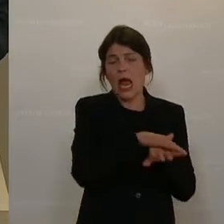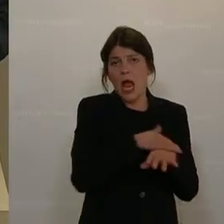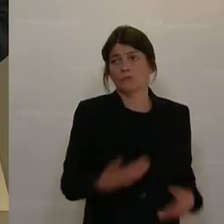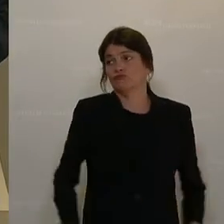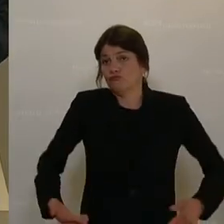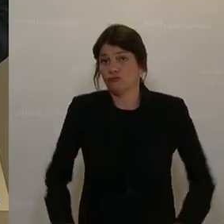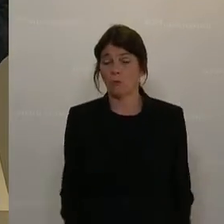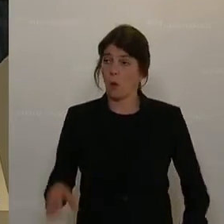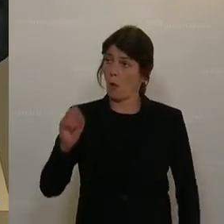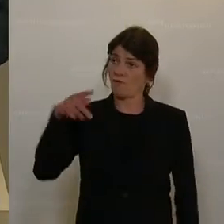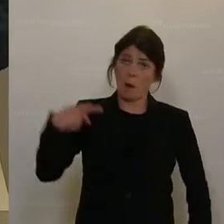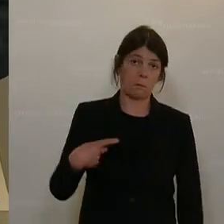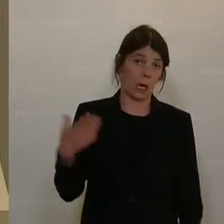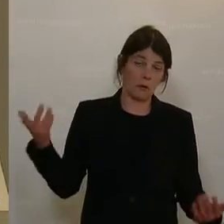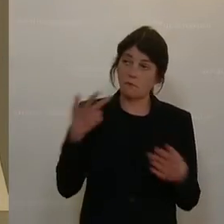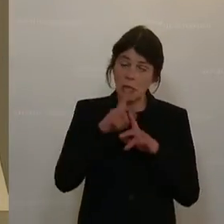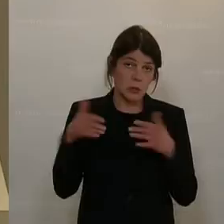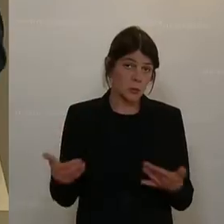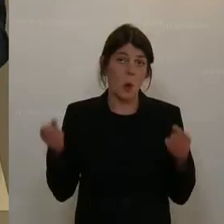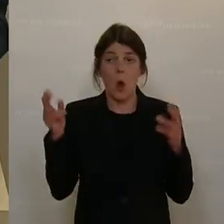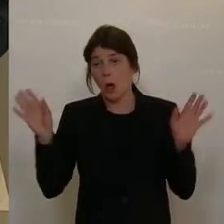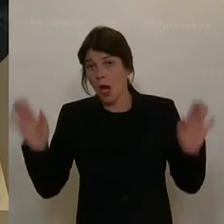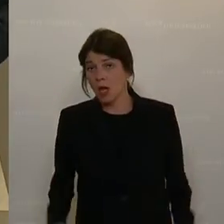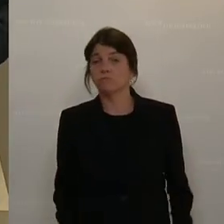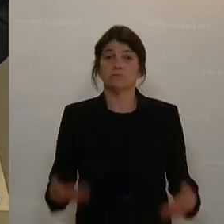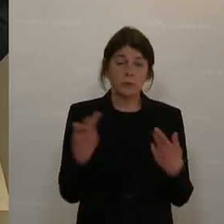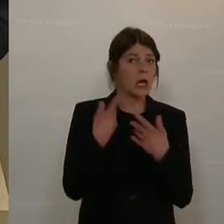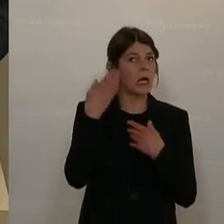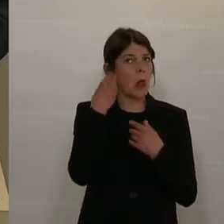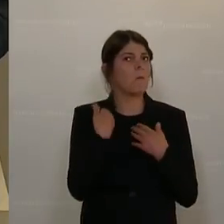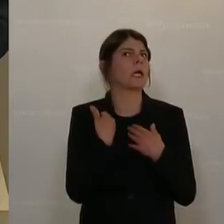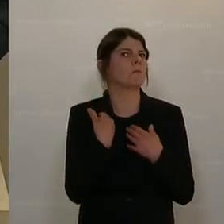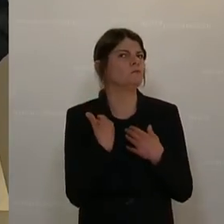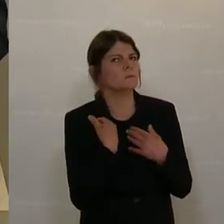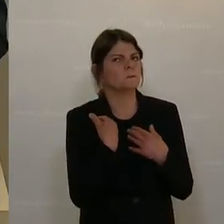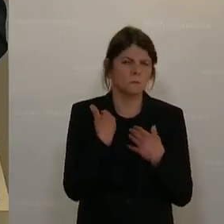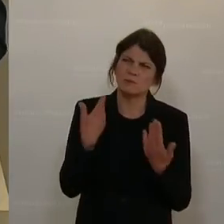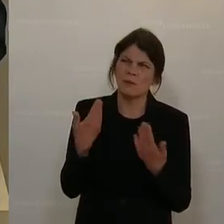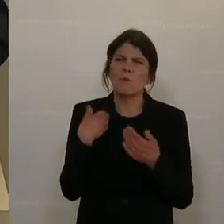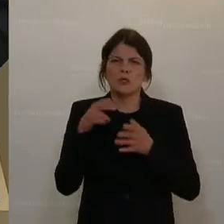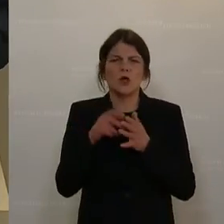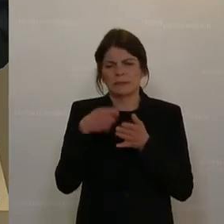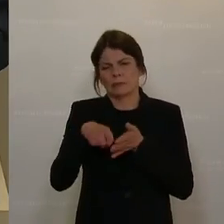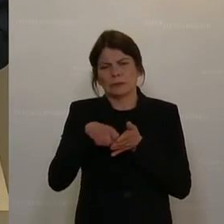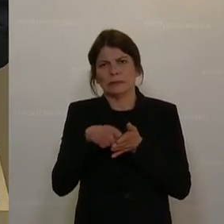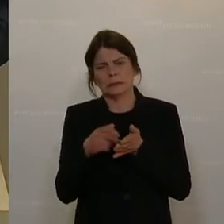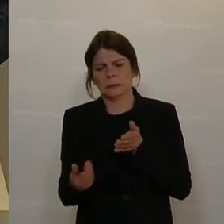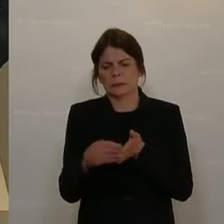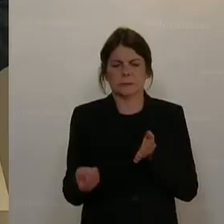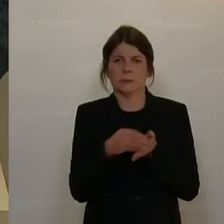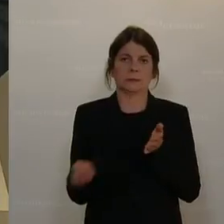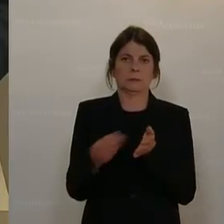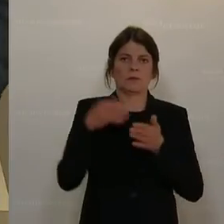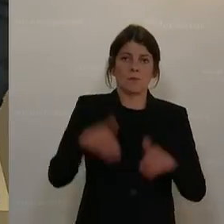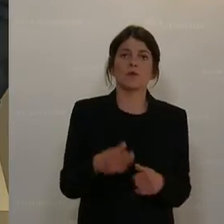aber das hat die ÖVP anscheinend nicht wollen und deshalb glaube ich, dass man da noch einmal nachbessern sollte, dass man noch einmal